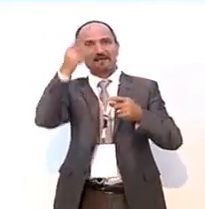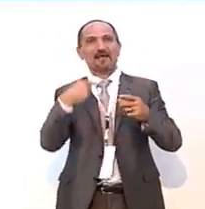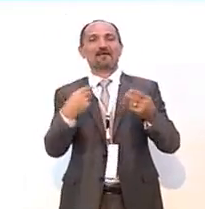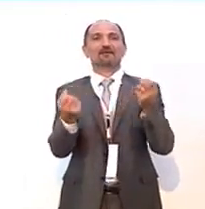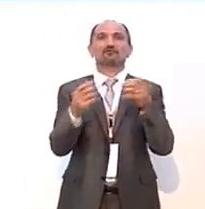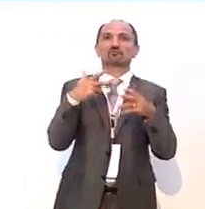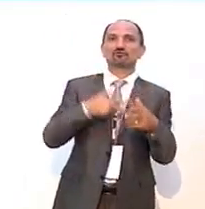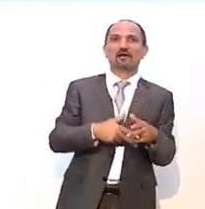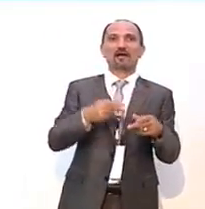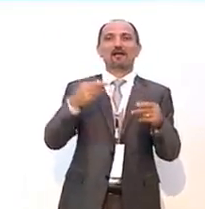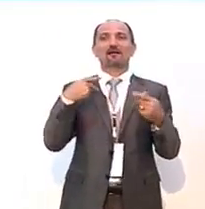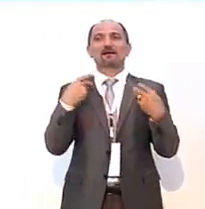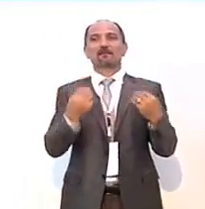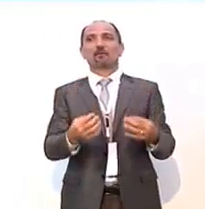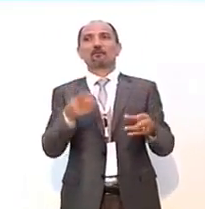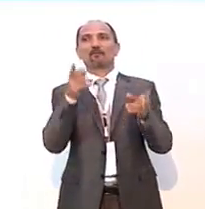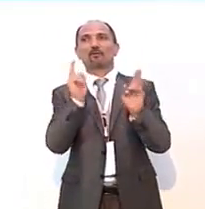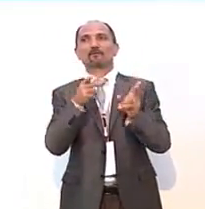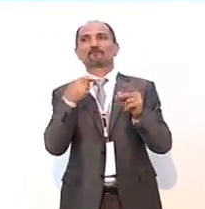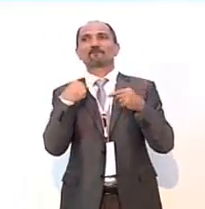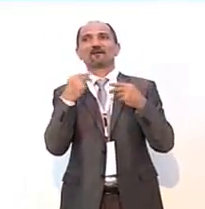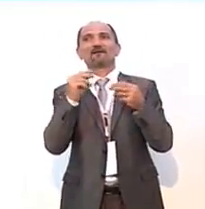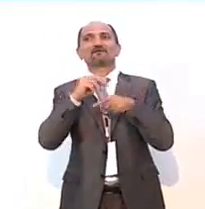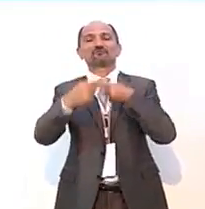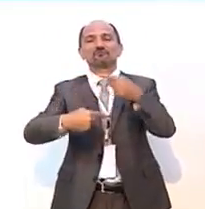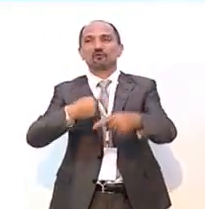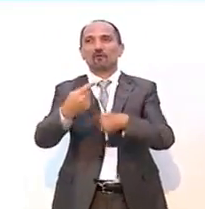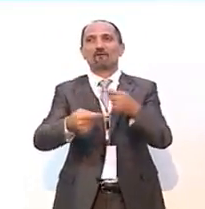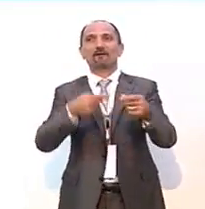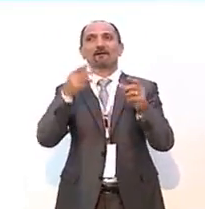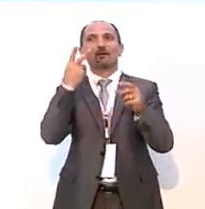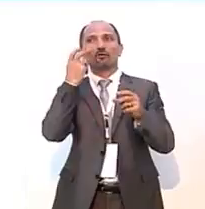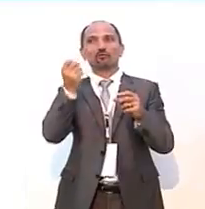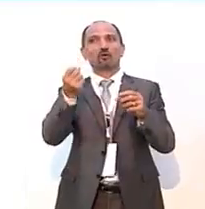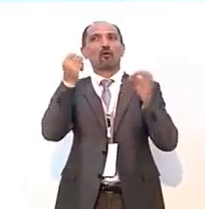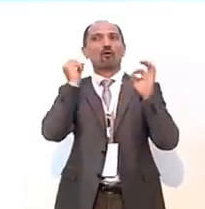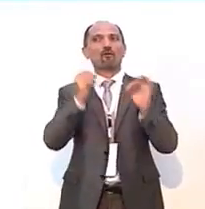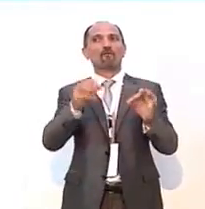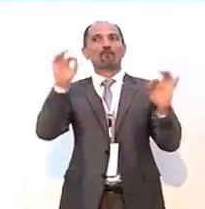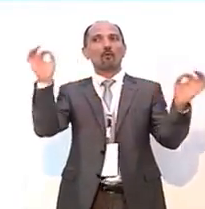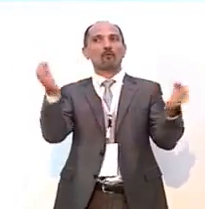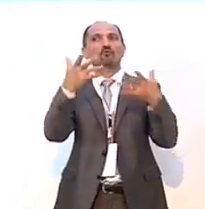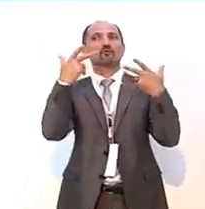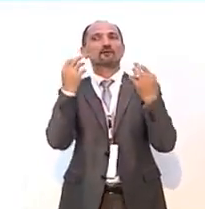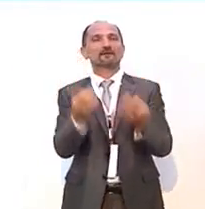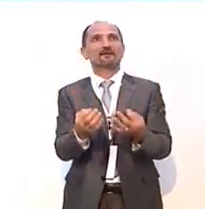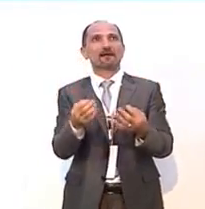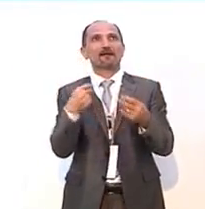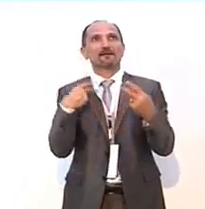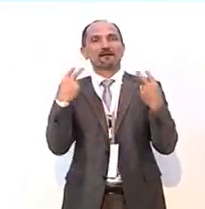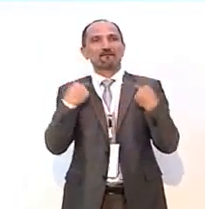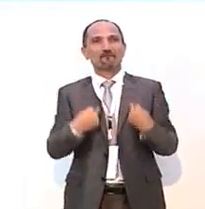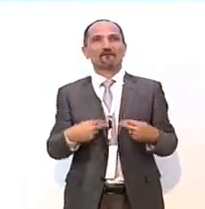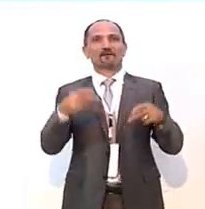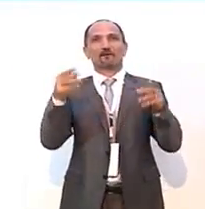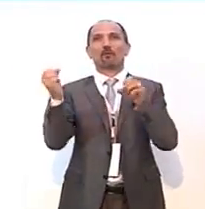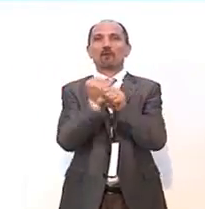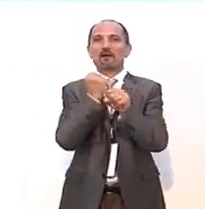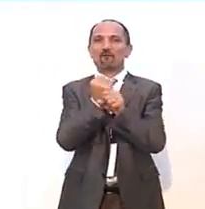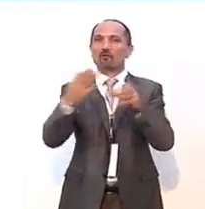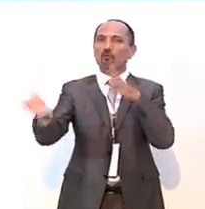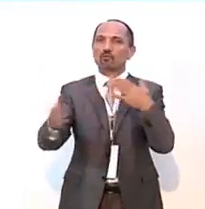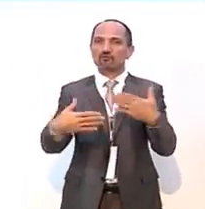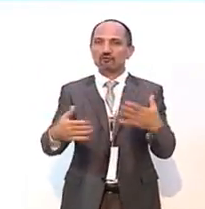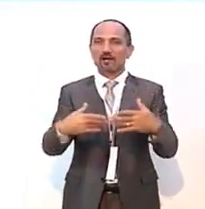disoccupazione giovanile, l'emorragia migratoria di una generazione che non trova più opportunità di vita in questo Paese. Un lavoro quindi urgente che